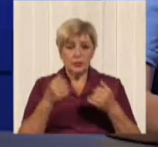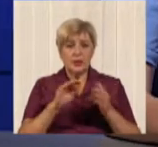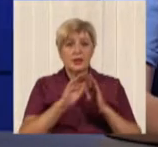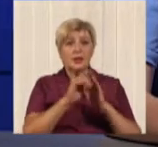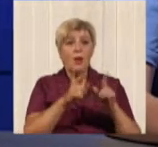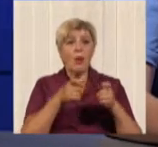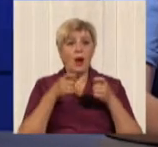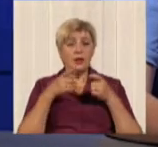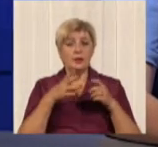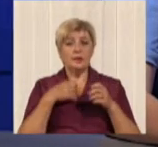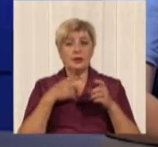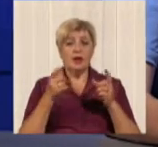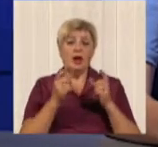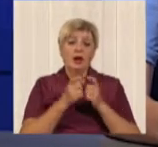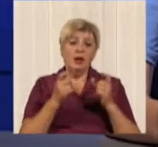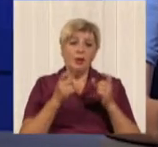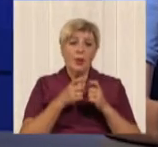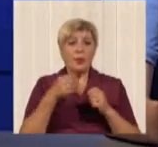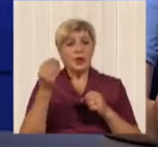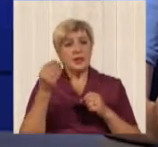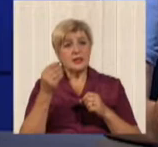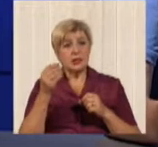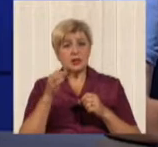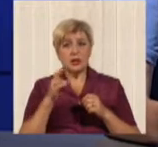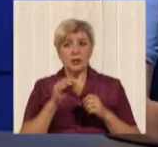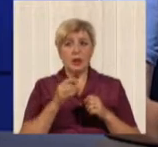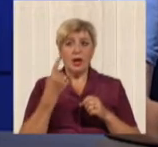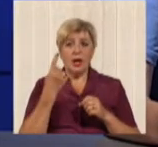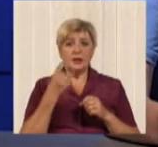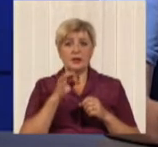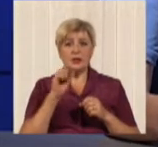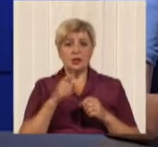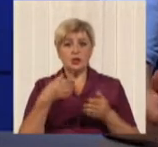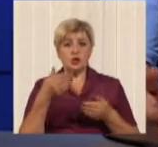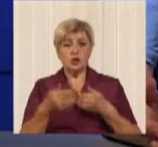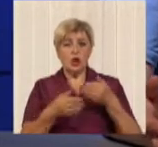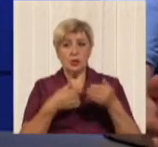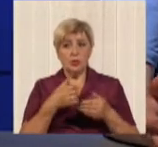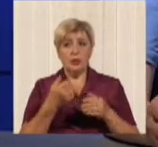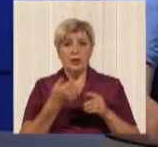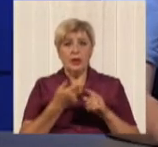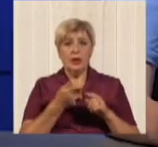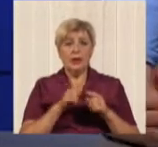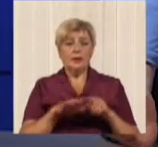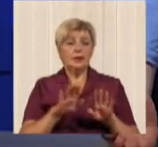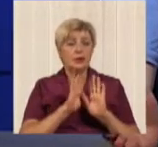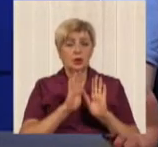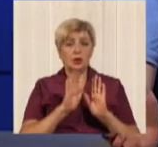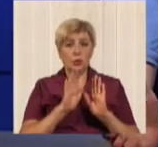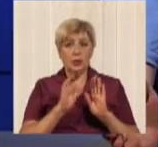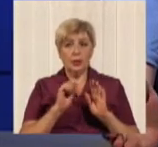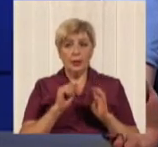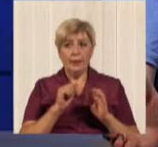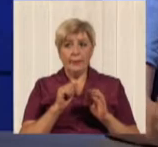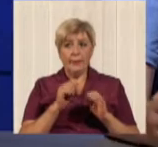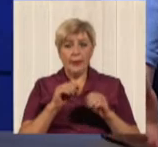сделано в Киеве, там, более дешевыми поездками. Т.е. один из шагов, это не только повышение стоимости, ну и возврат вот этих вот пассажиров, расширение маршрутной